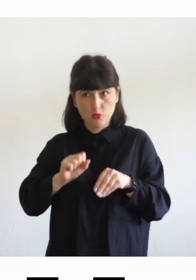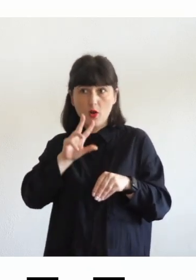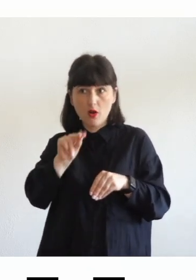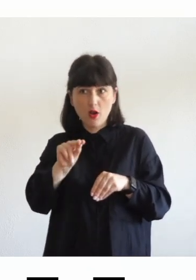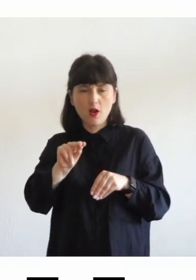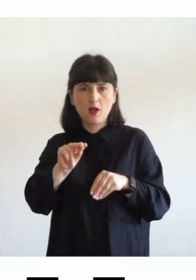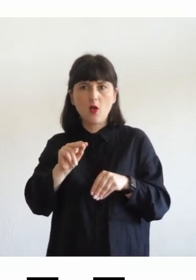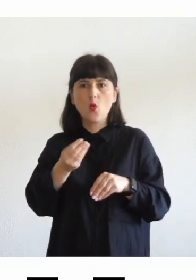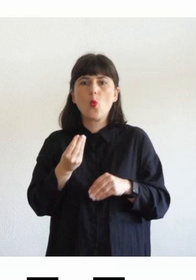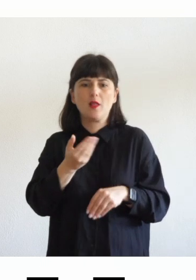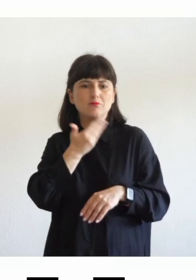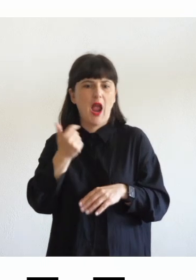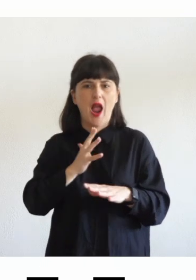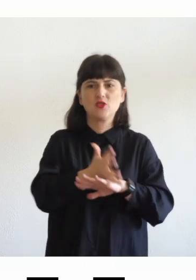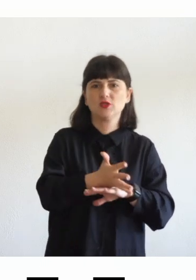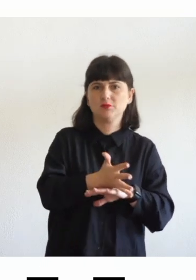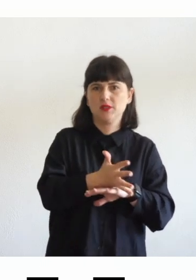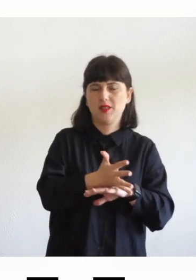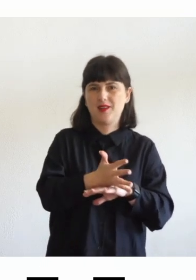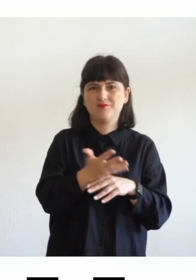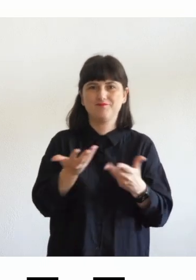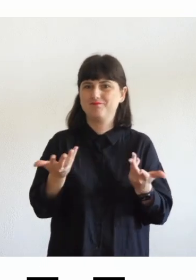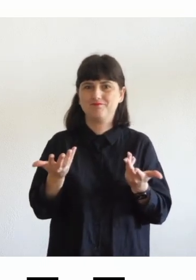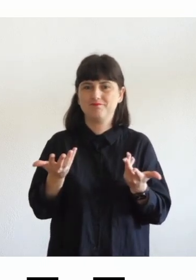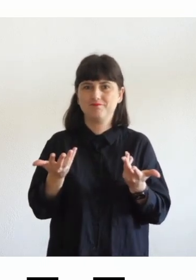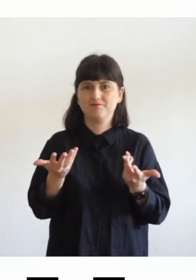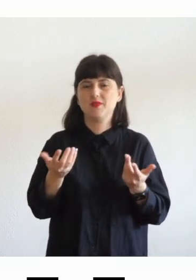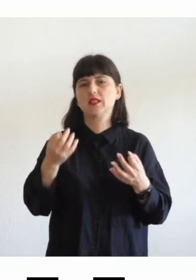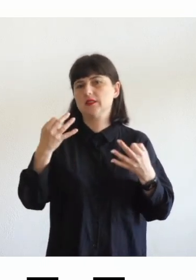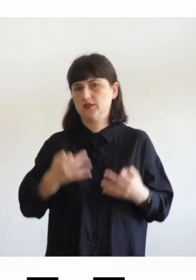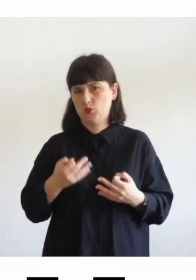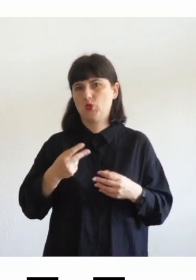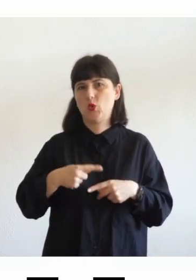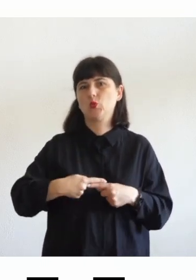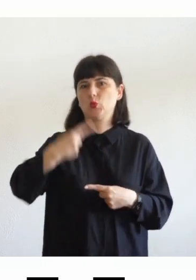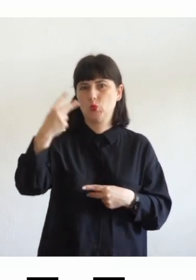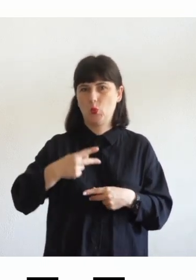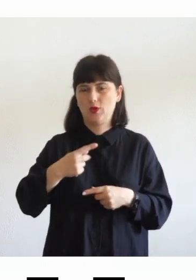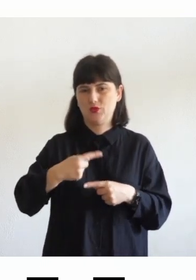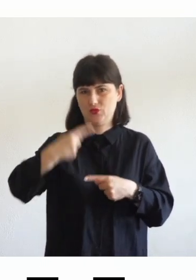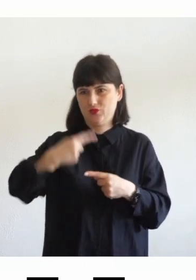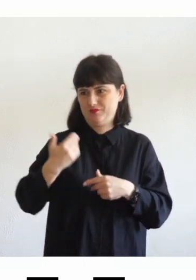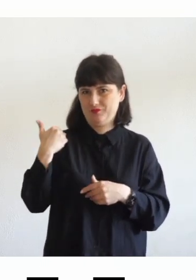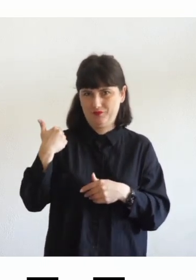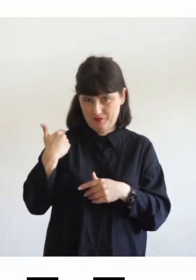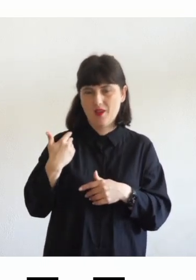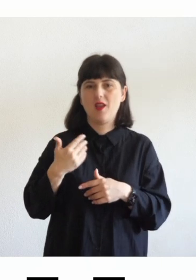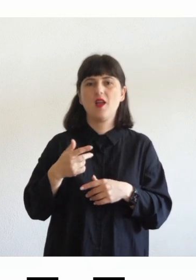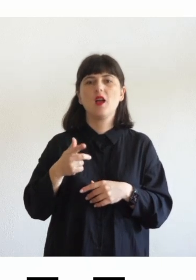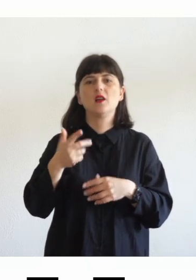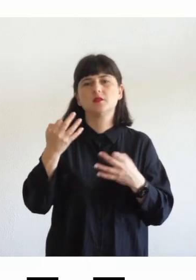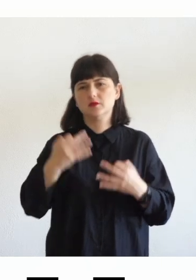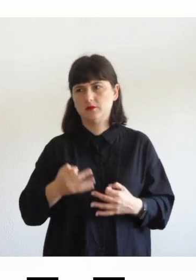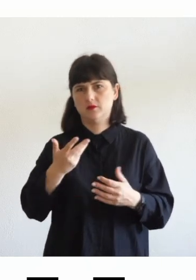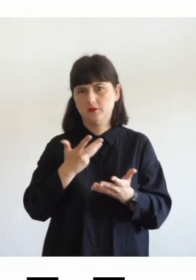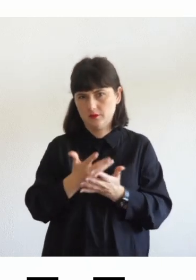sicuramente in questo in questi due giorni avrete parlato spesso della legge stanca io